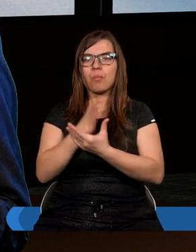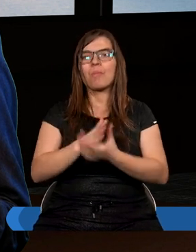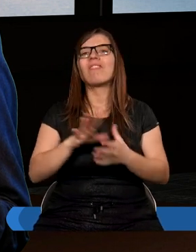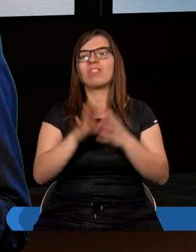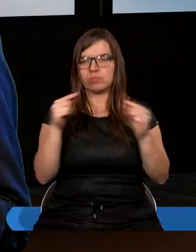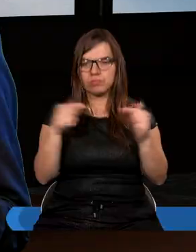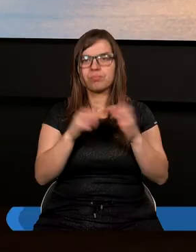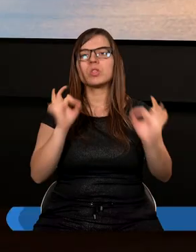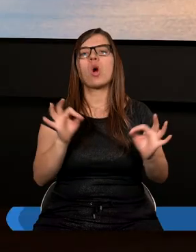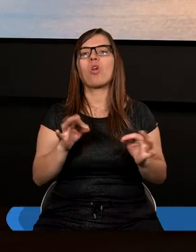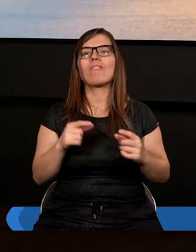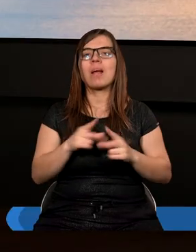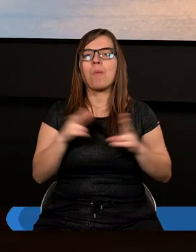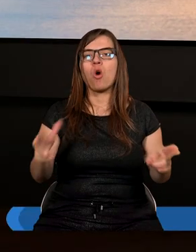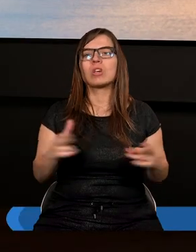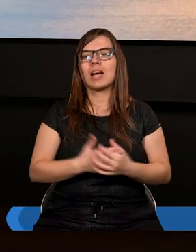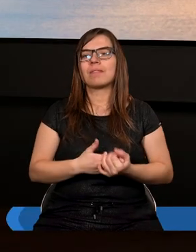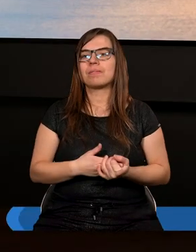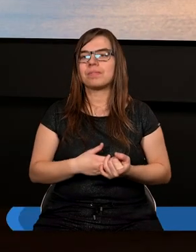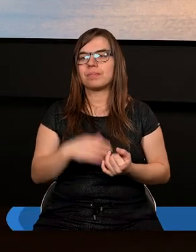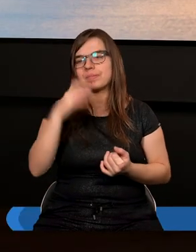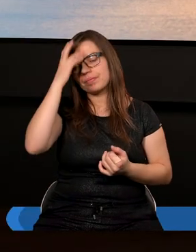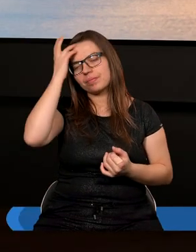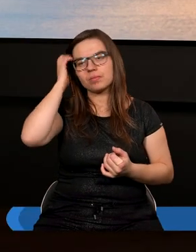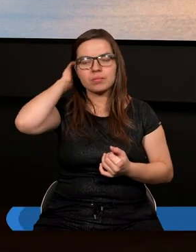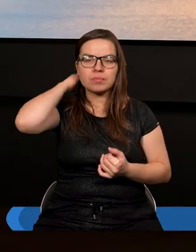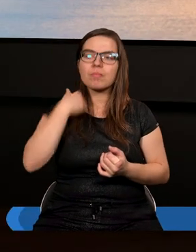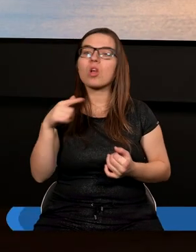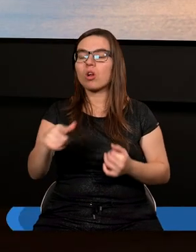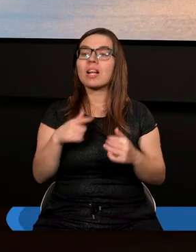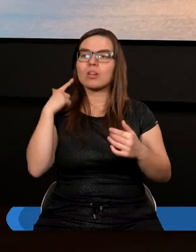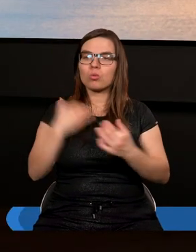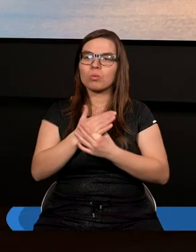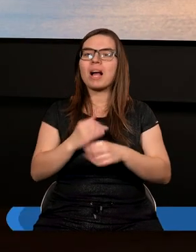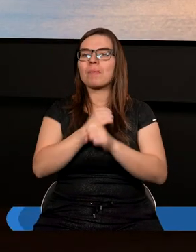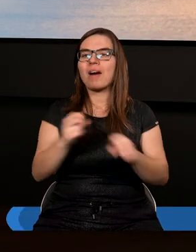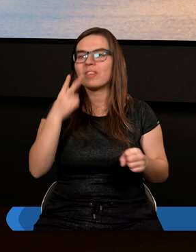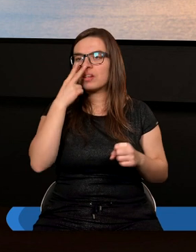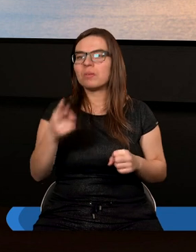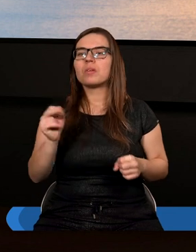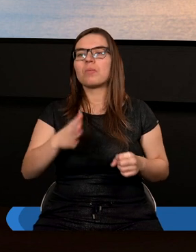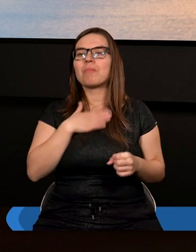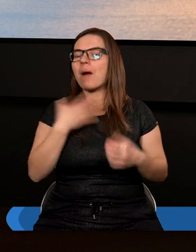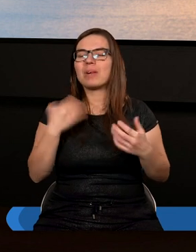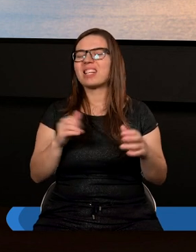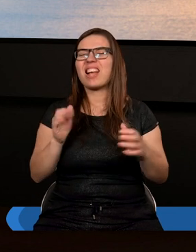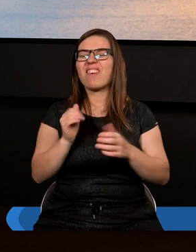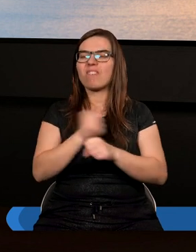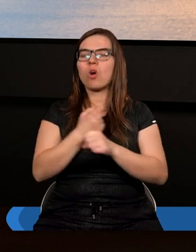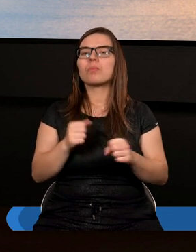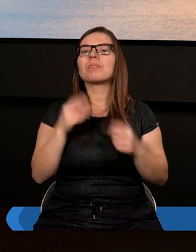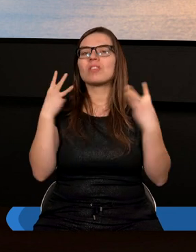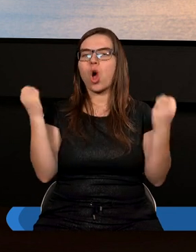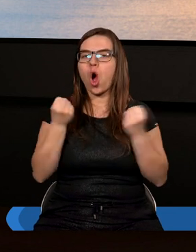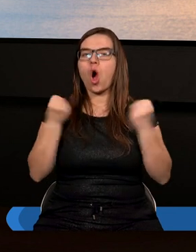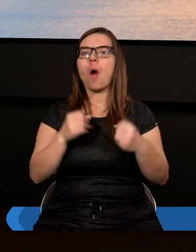stosownej porze. Czego jeszcze dowiadujemy się o tej służbie Zbawiciela, co ma niewątpliwie ogromny wpływ